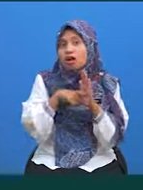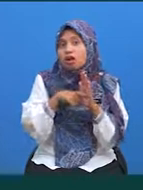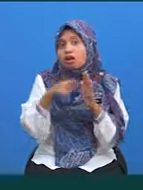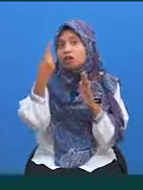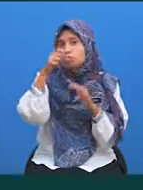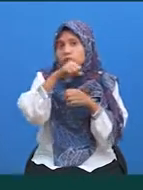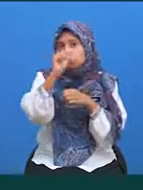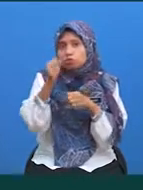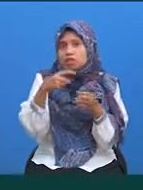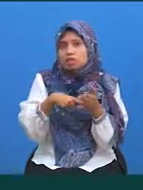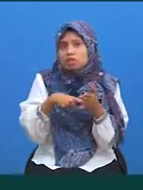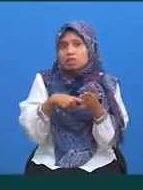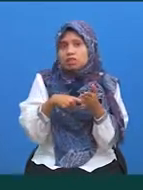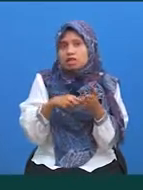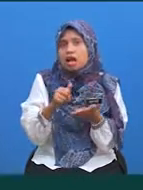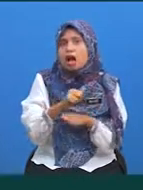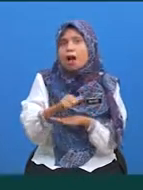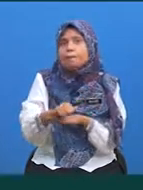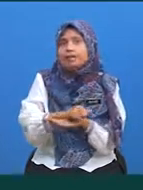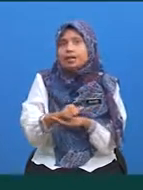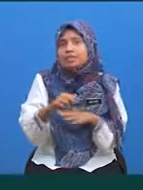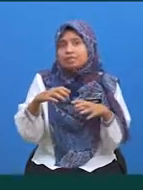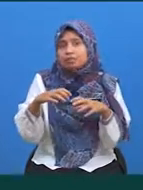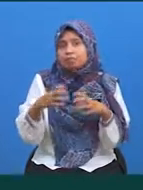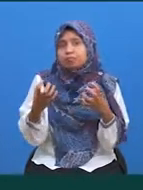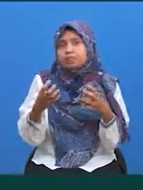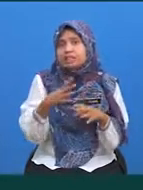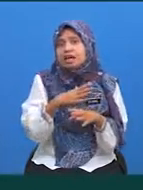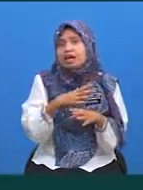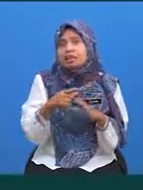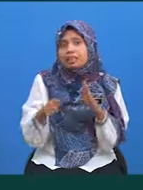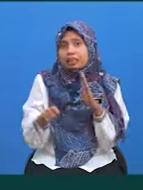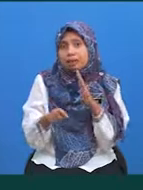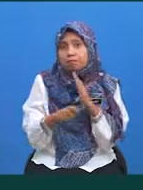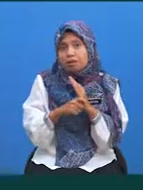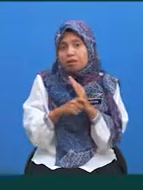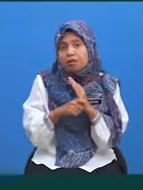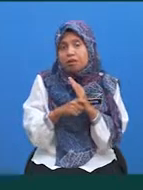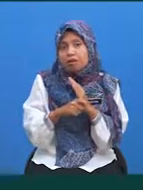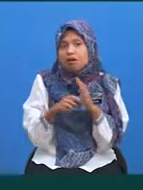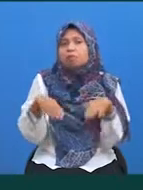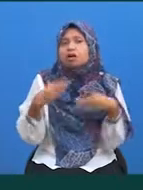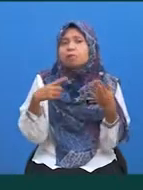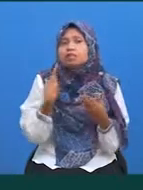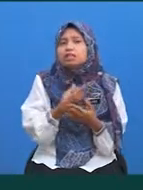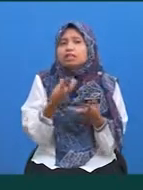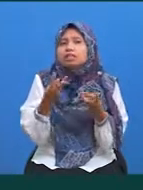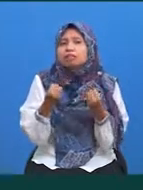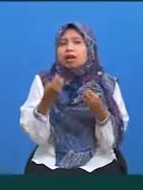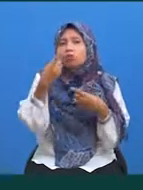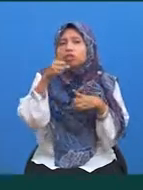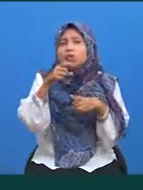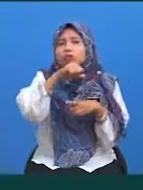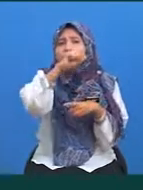soalan ini, aplikasi Pecah tambah Murid-murid, bagaimana kita hendak jawab